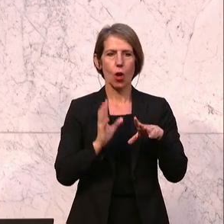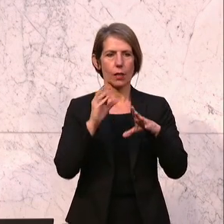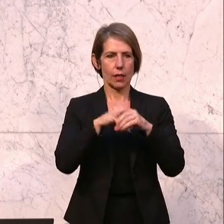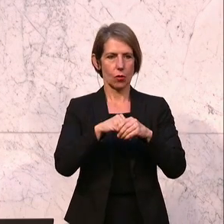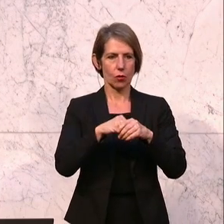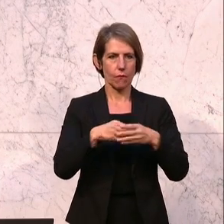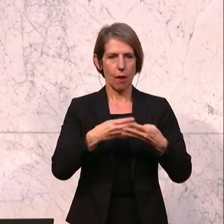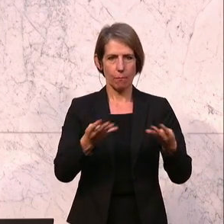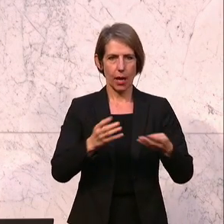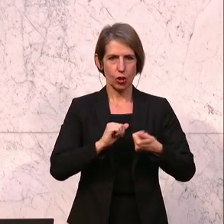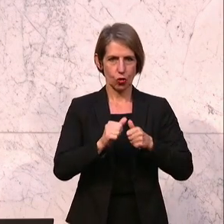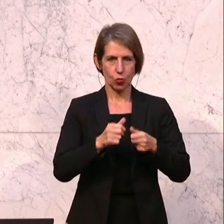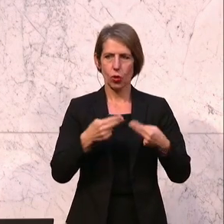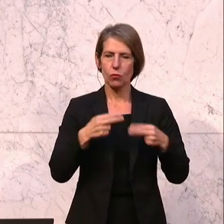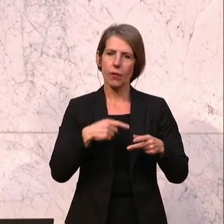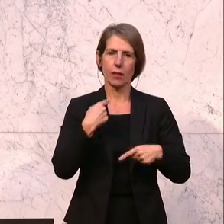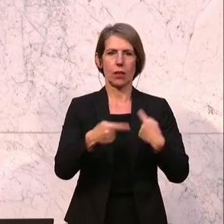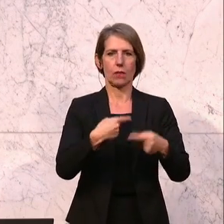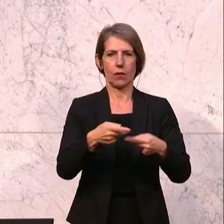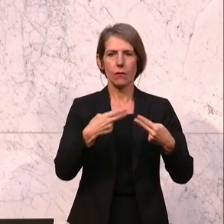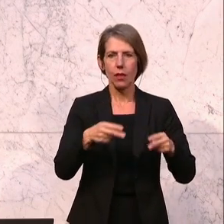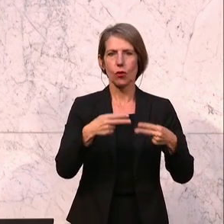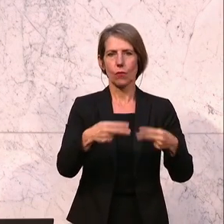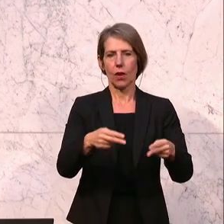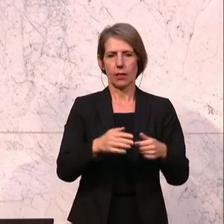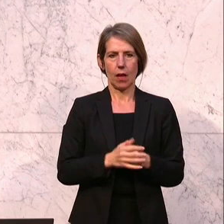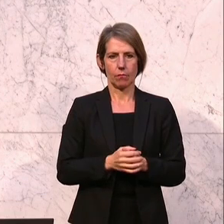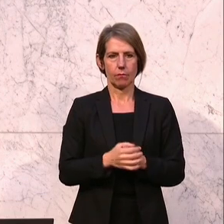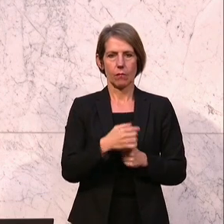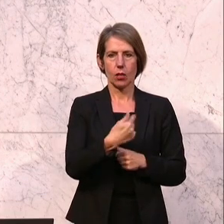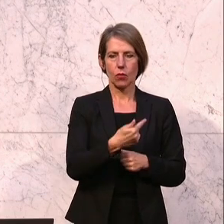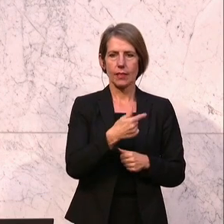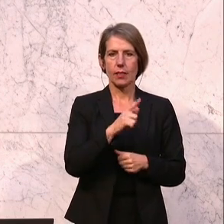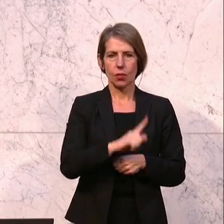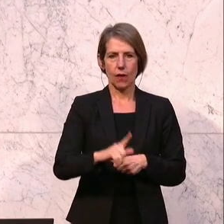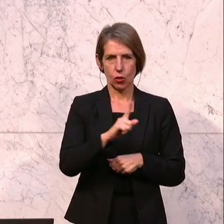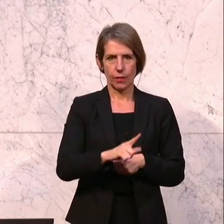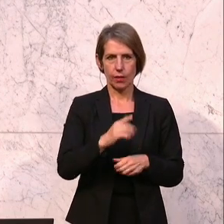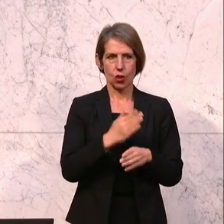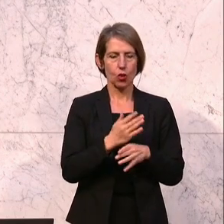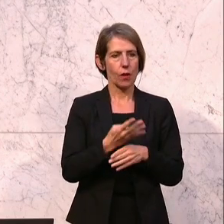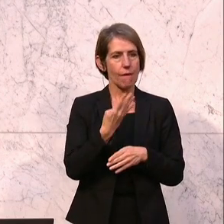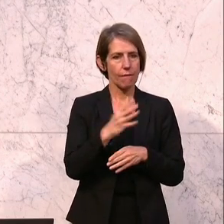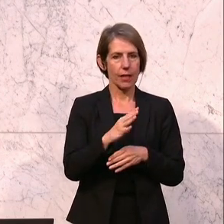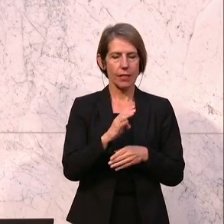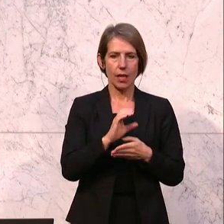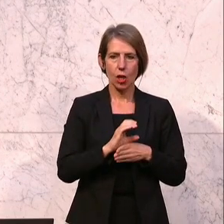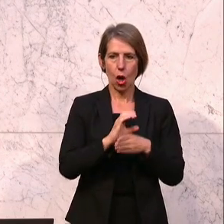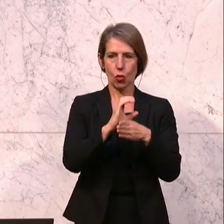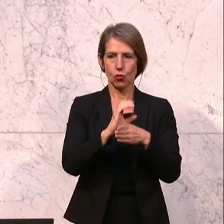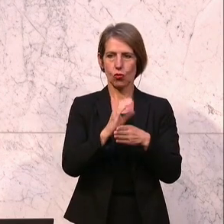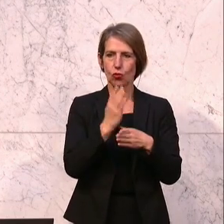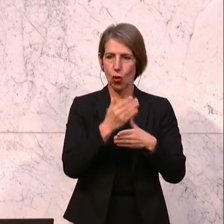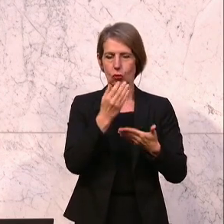Breitensport immer wieder weiter. 2022 wurden bereits 14 Coaches ausgebildet und